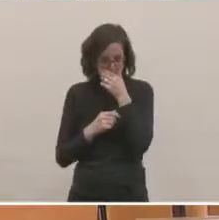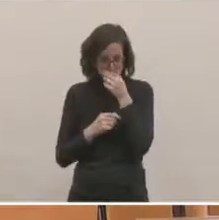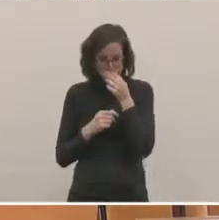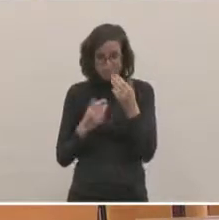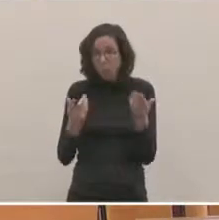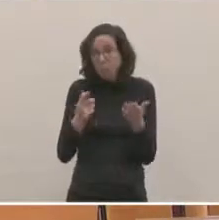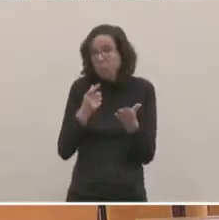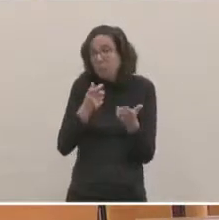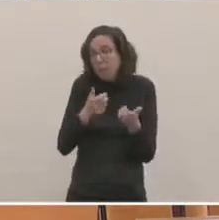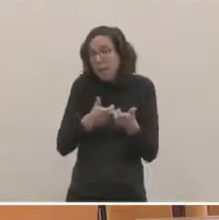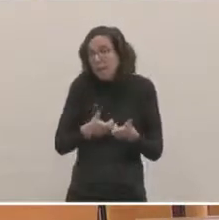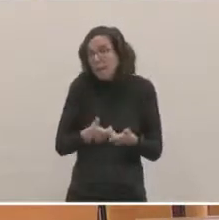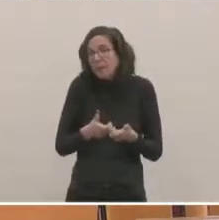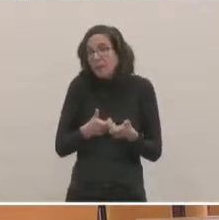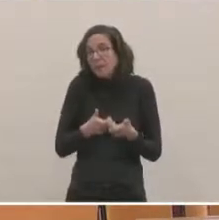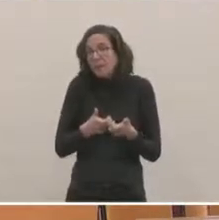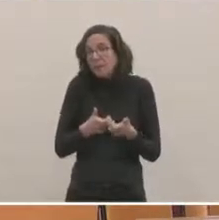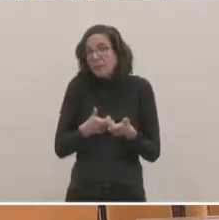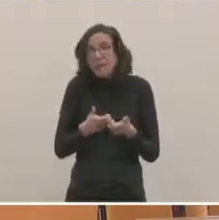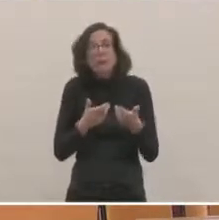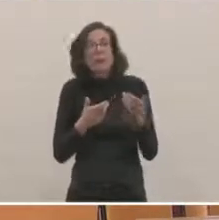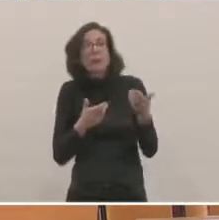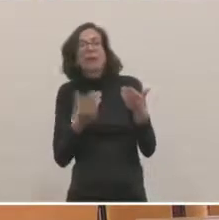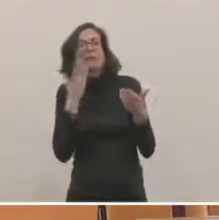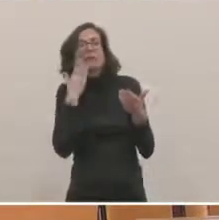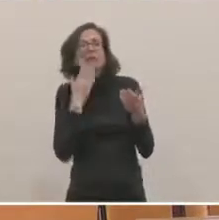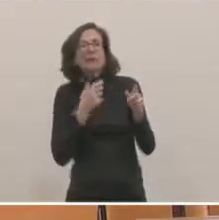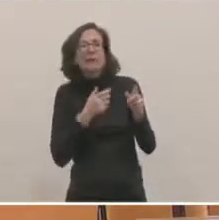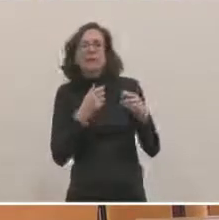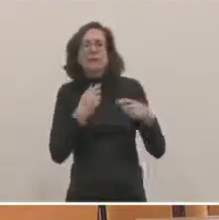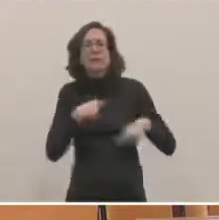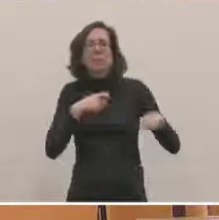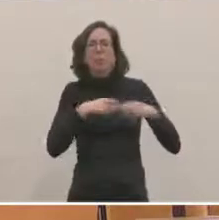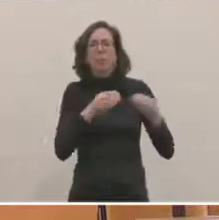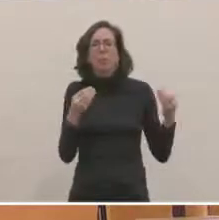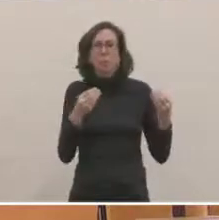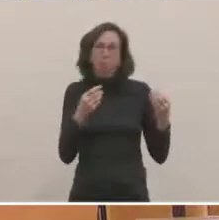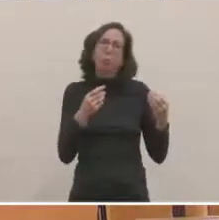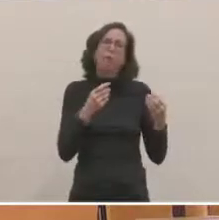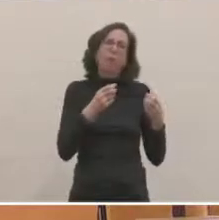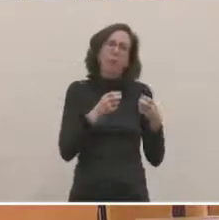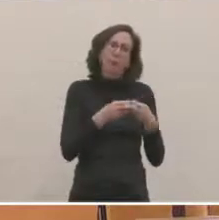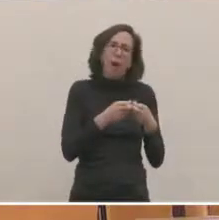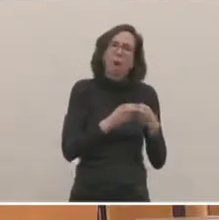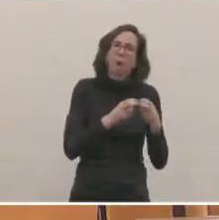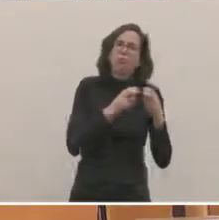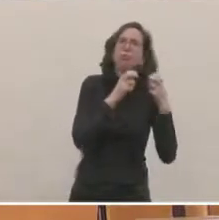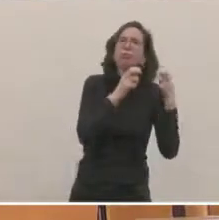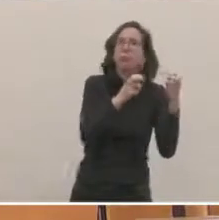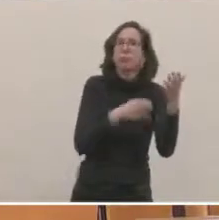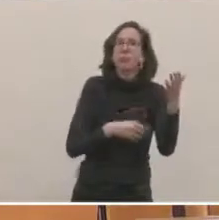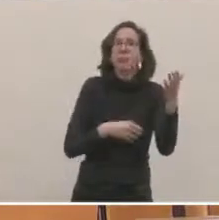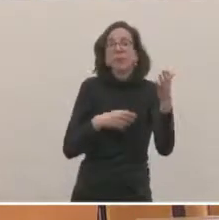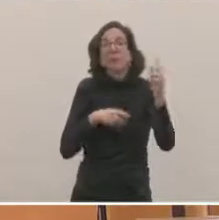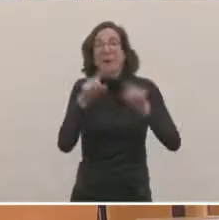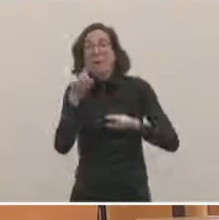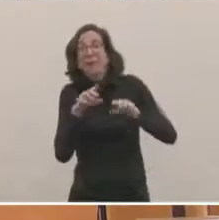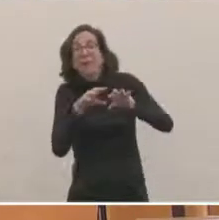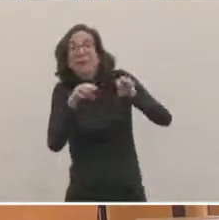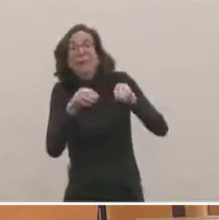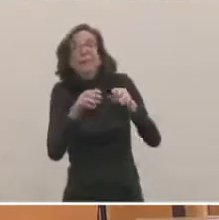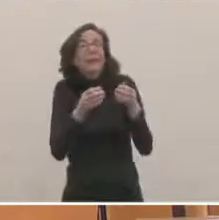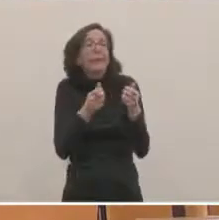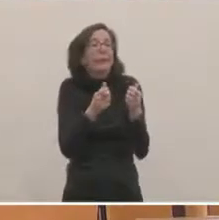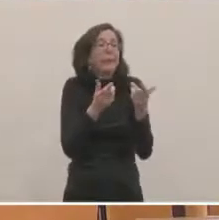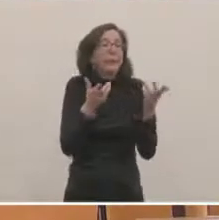vous taxez plus ceux qui consomment plus d'eau. Or, parfois, c'est lié à la taille du ménage. En conséquence, nous avons mis au point